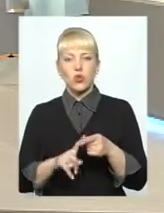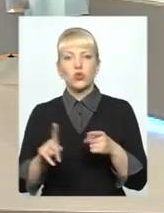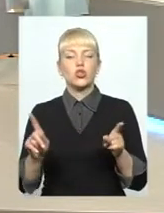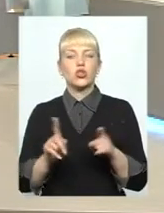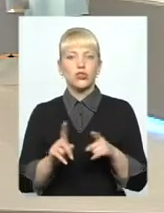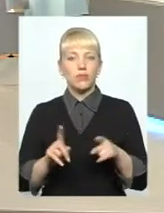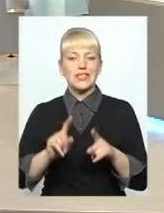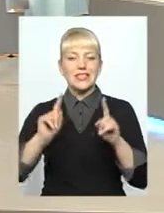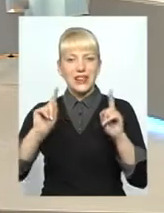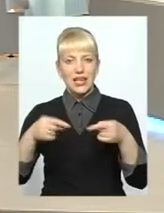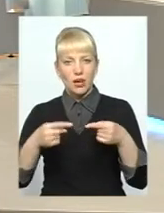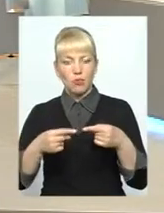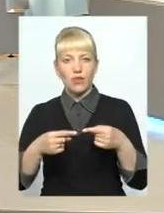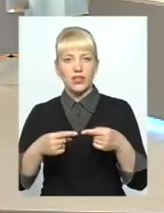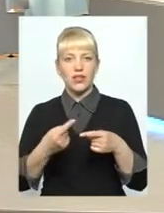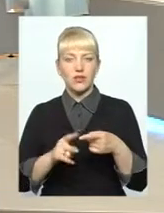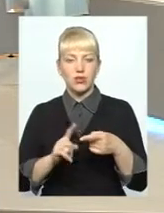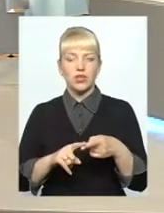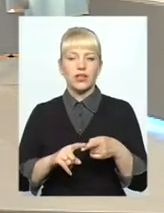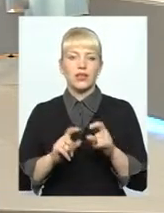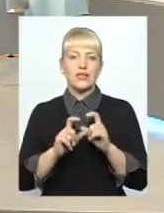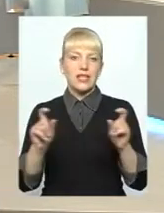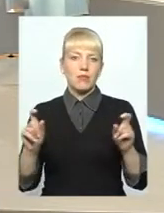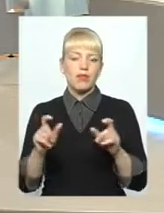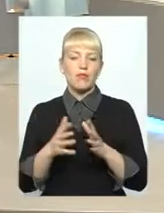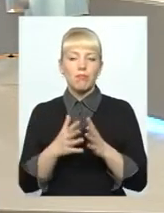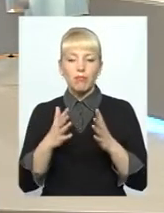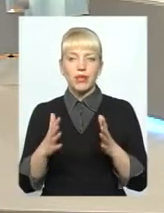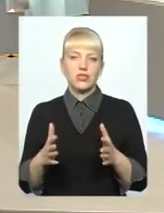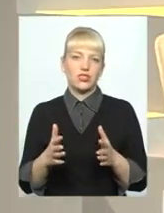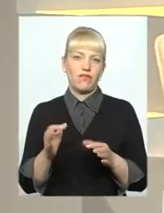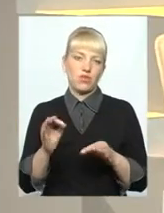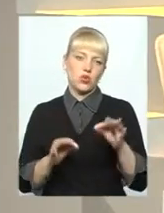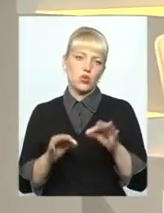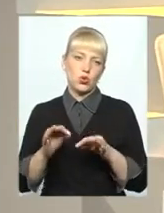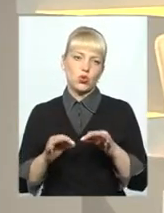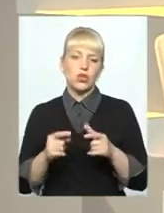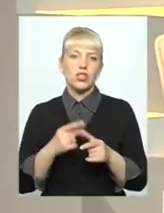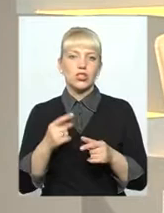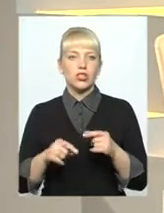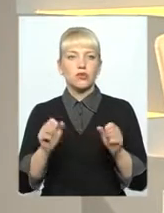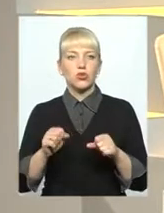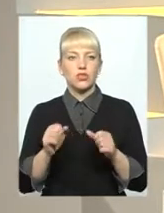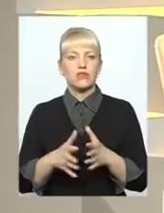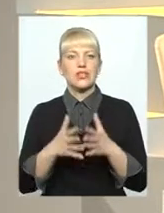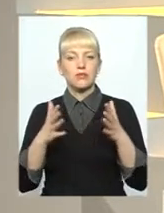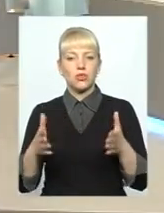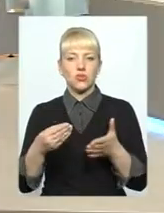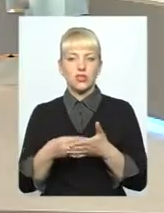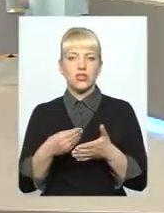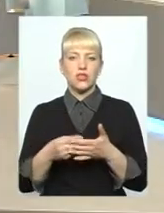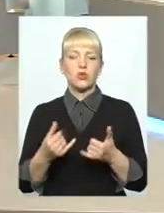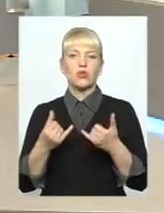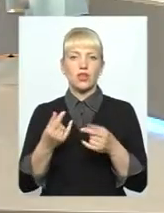затребувати той сегмент більш, ну, скажімо, чи більший відсоток, чи, можливо, збільшити ціну для того,